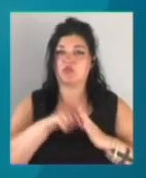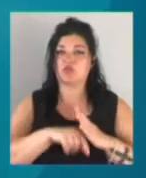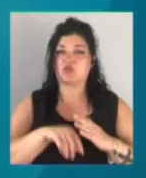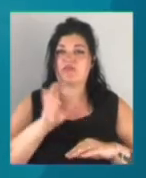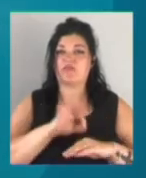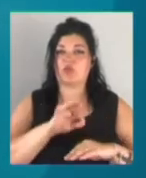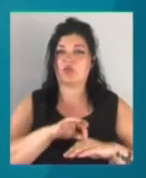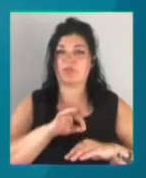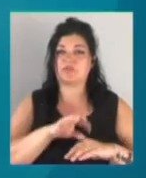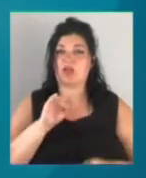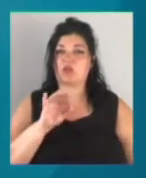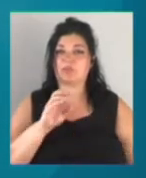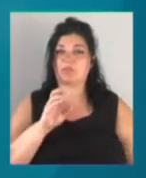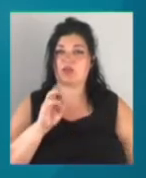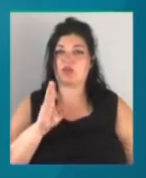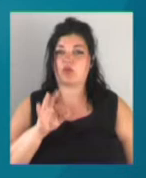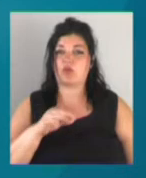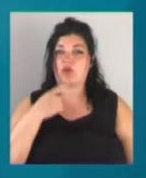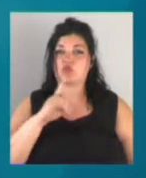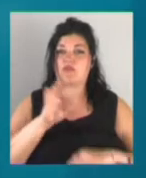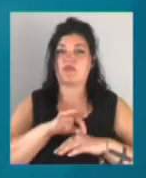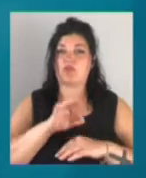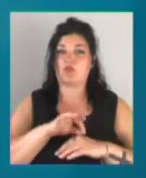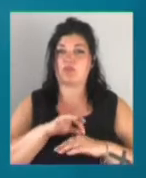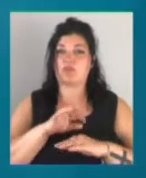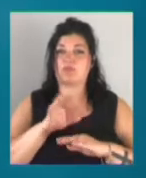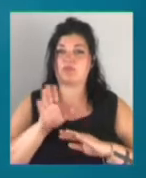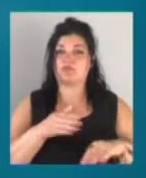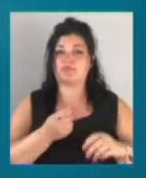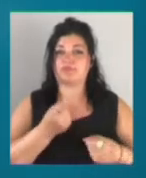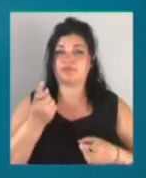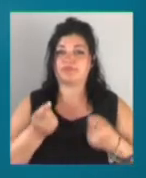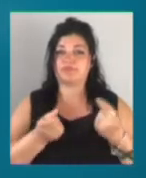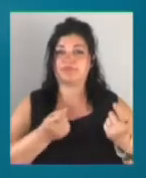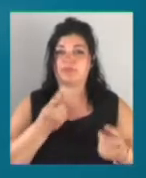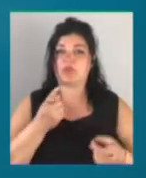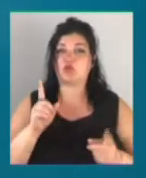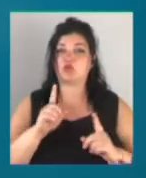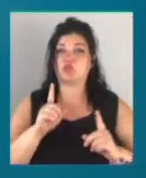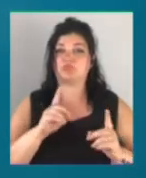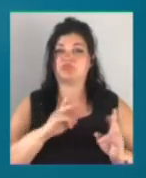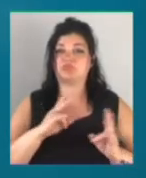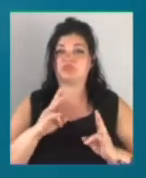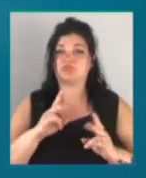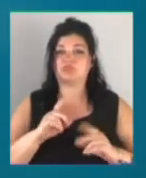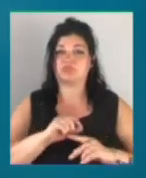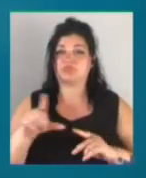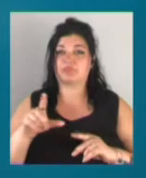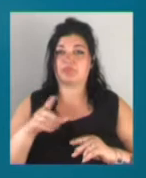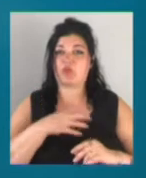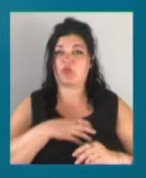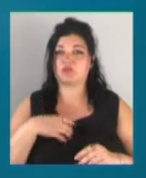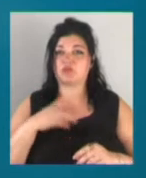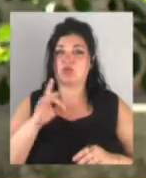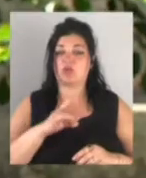Ясипенко. Каже, у більшості випадків хвороба проходить у легкій формі. Про те, що спричинило спалих у селах Болградського району,